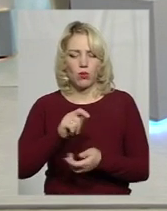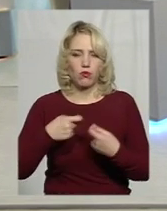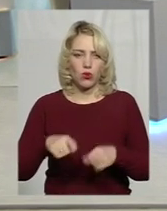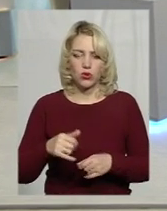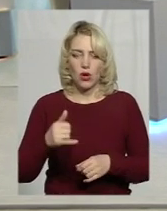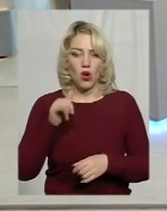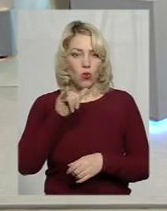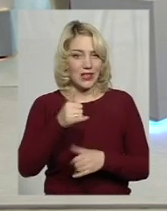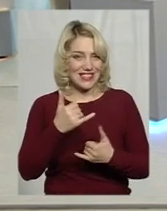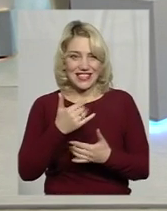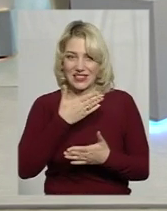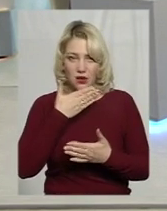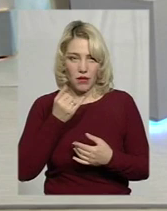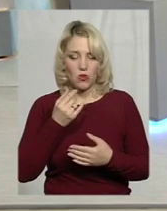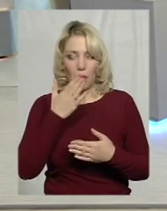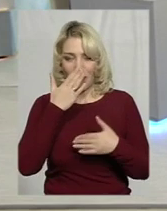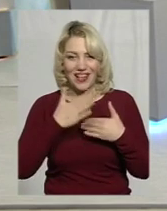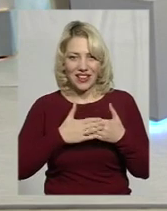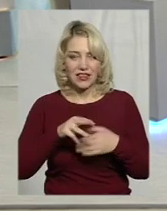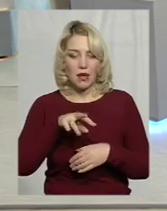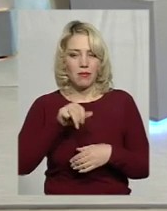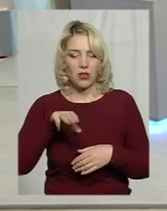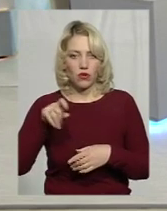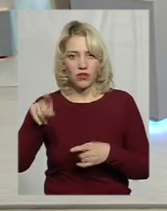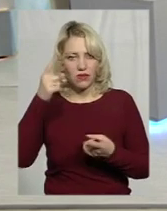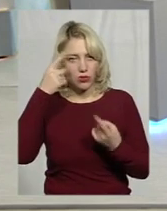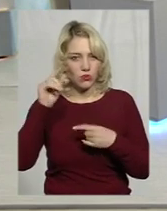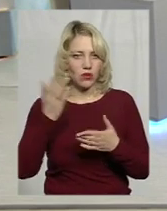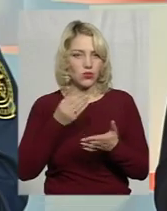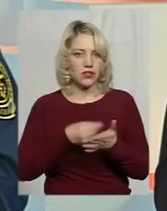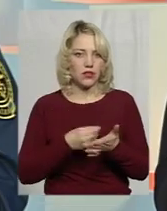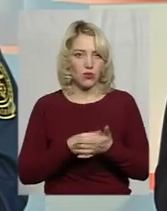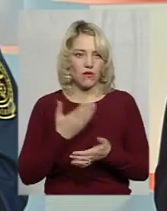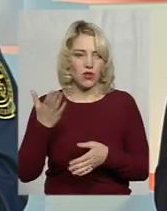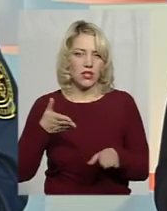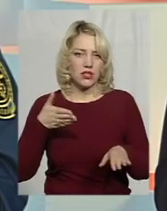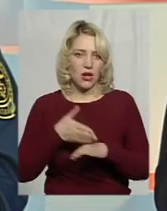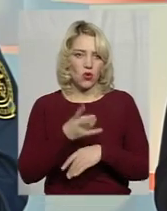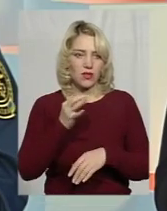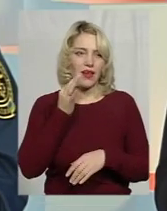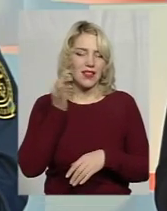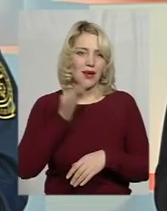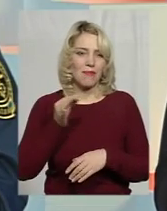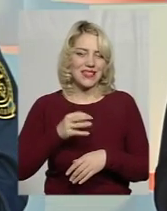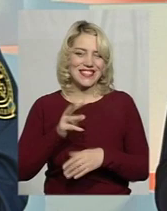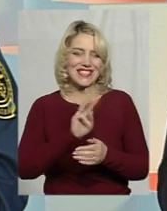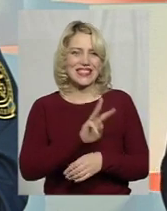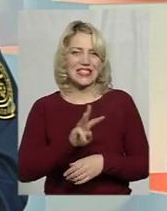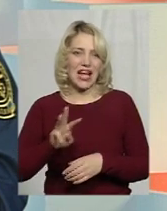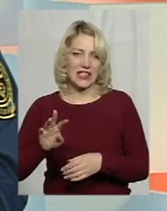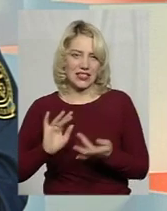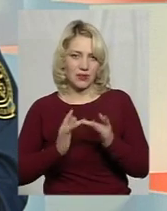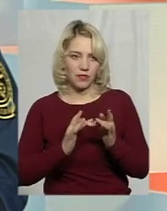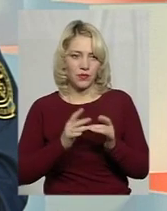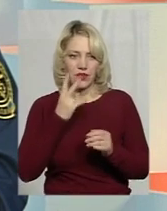немає, але перед розмитненням вони придумують якусь ціну. Вони заходять на німецькі сайти, дивляться, наприклад,